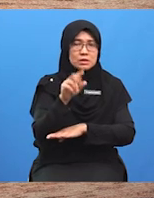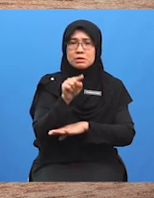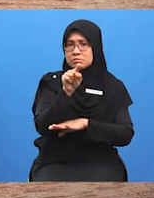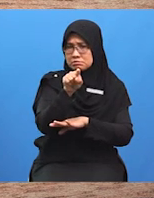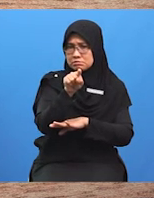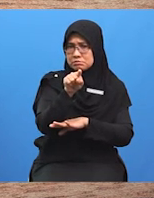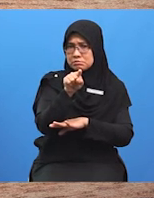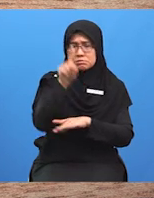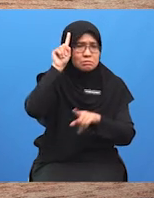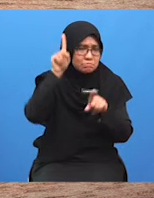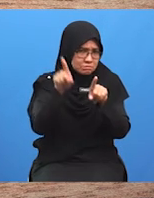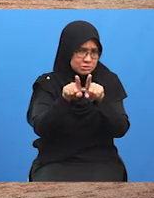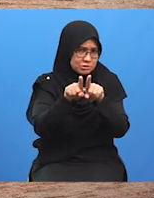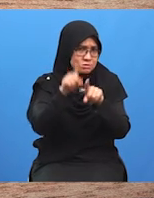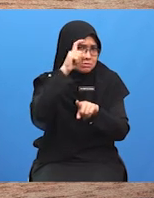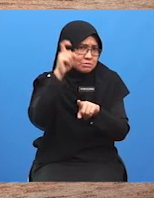penjual bersetuju?